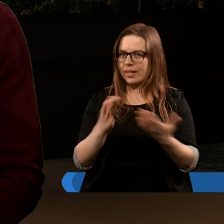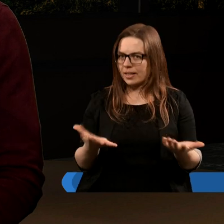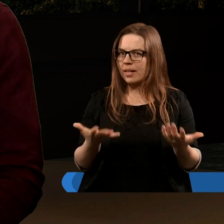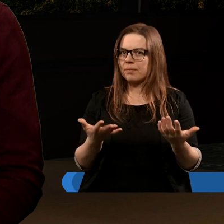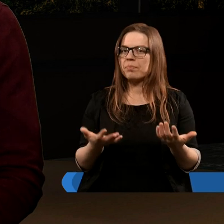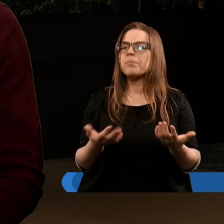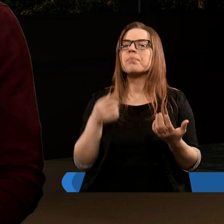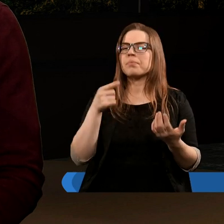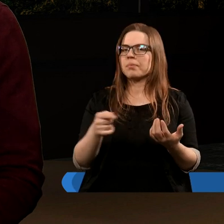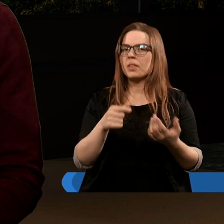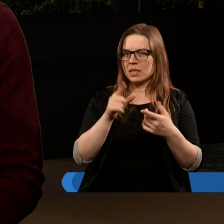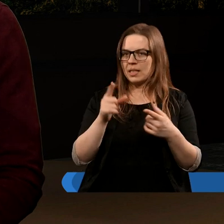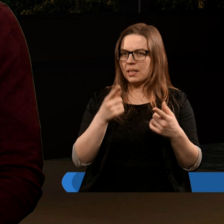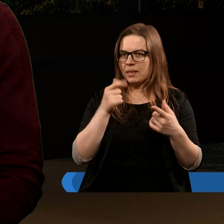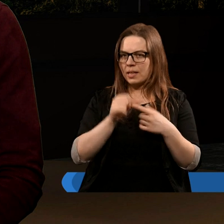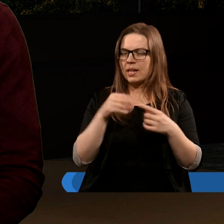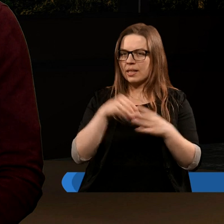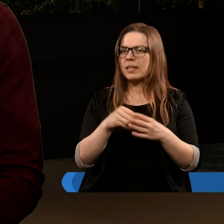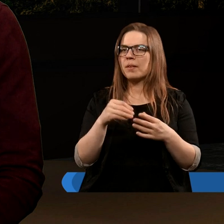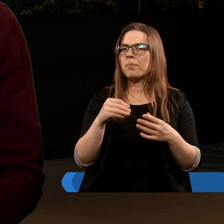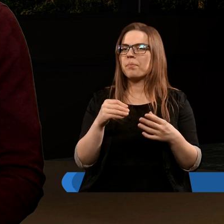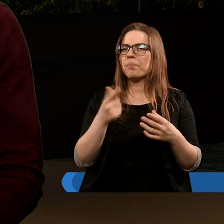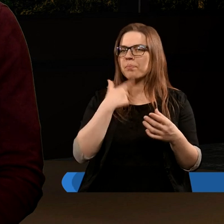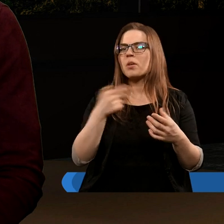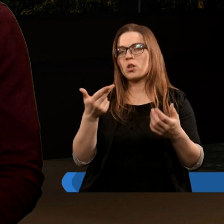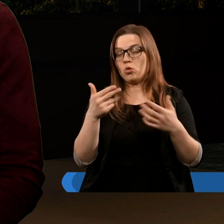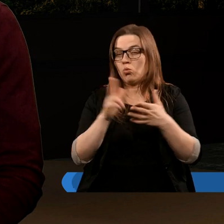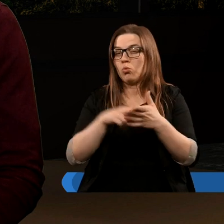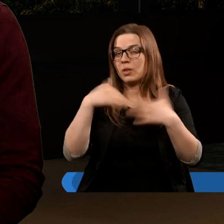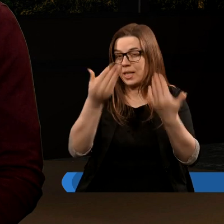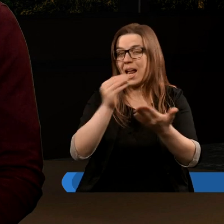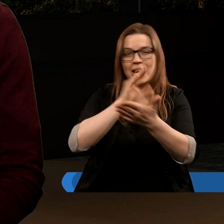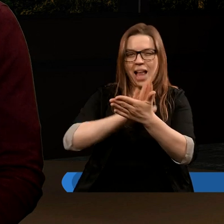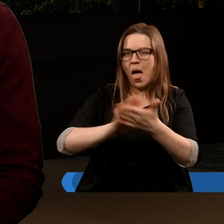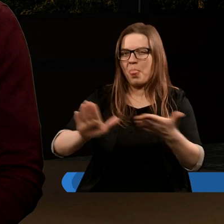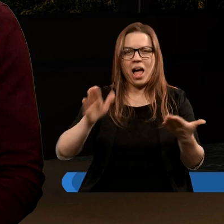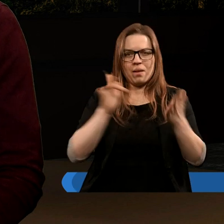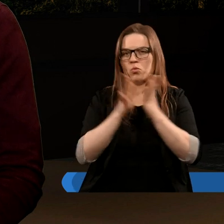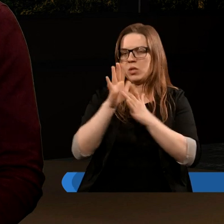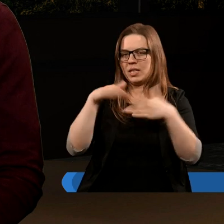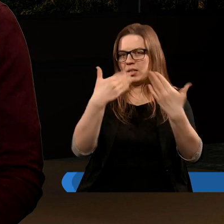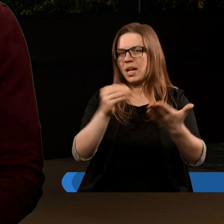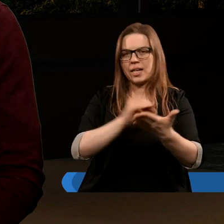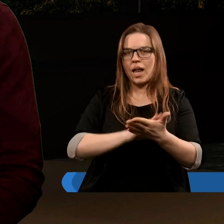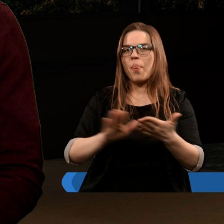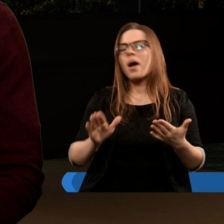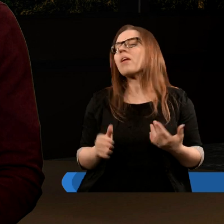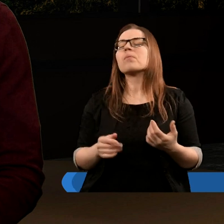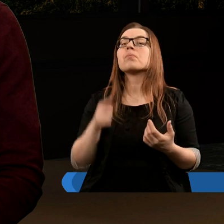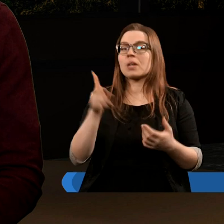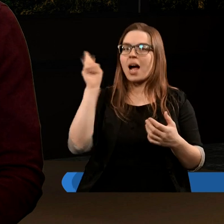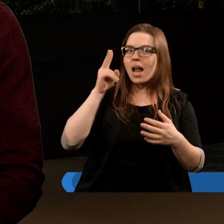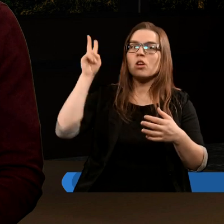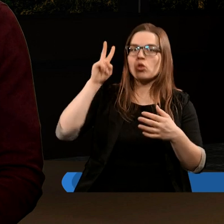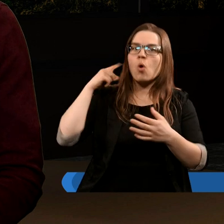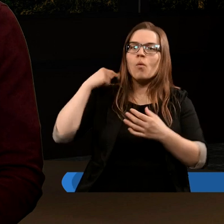Jest to usprawiedlenia, które daje za darmo Jezus Chrystus. I każdy, kto